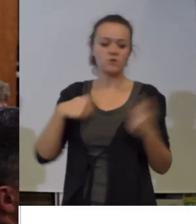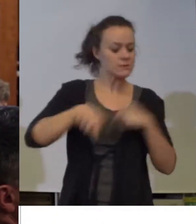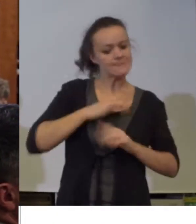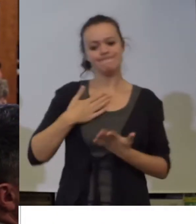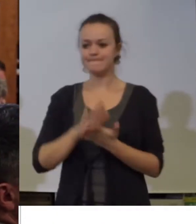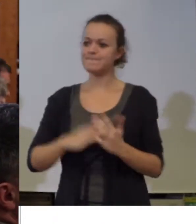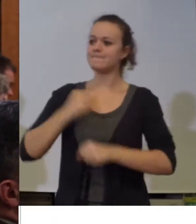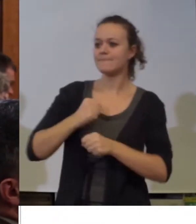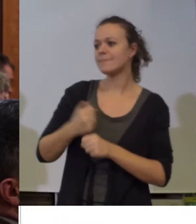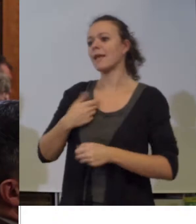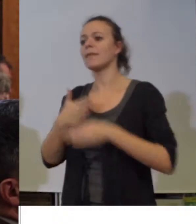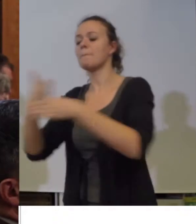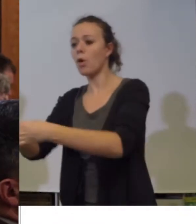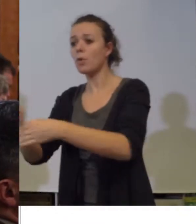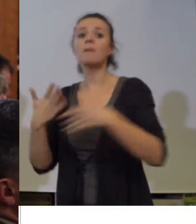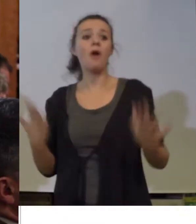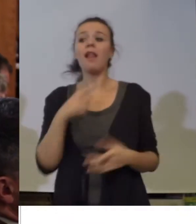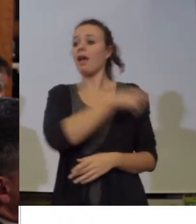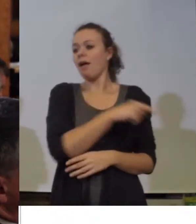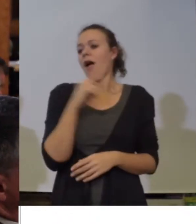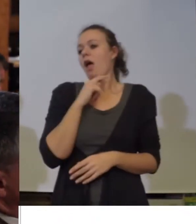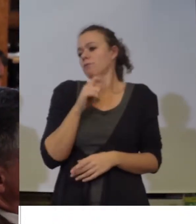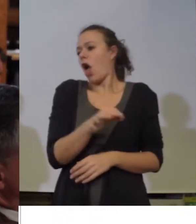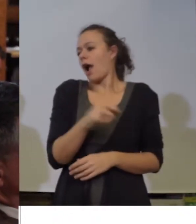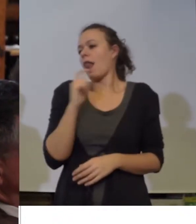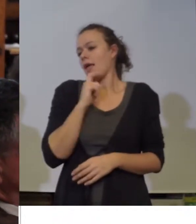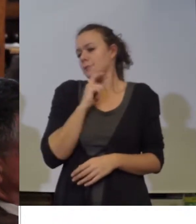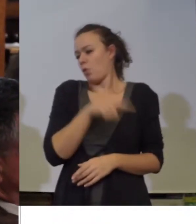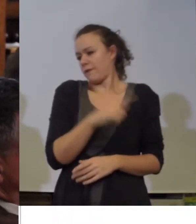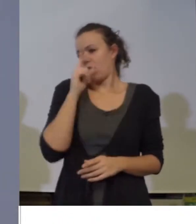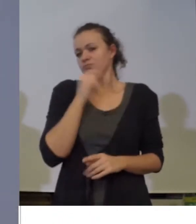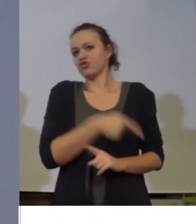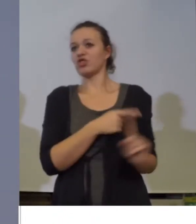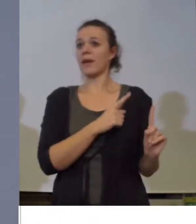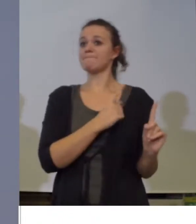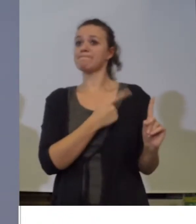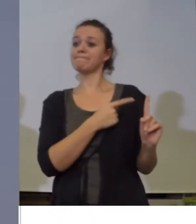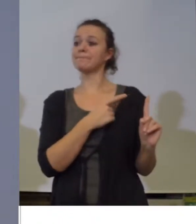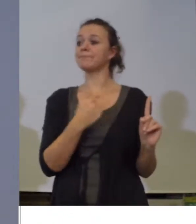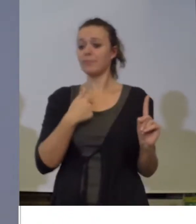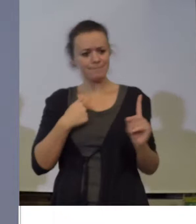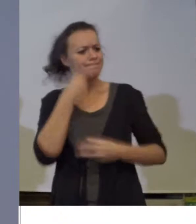Pa smo se pokrenuli da im nešto pomognemo, ali lokalna samuprava tu nešto i nije bila